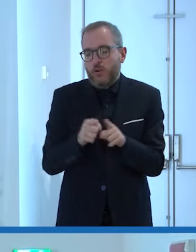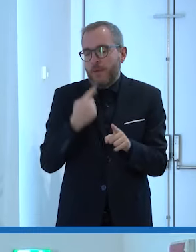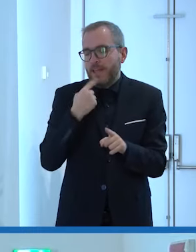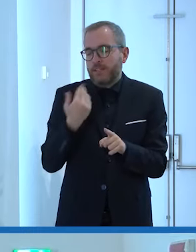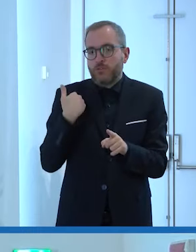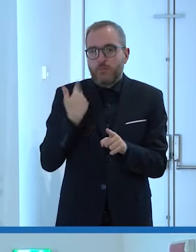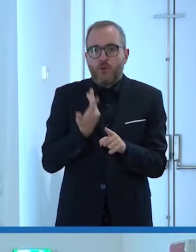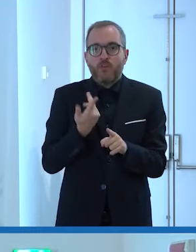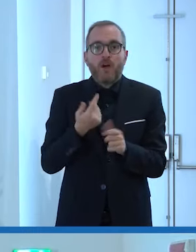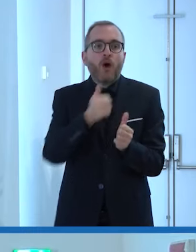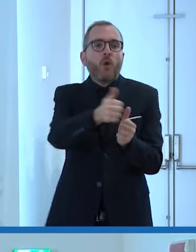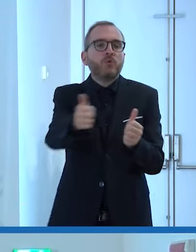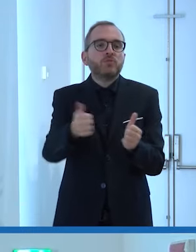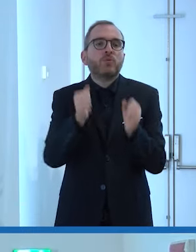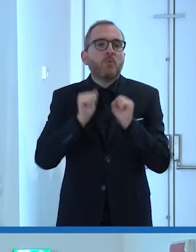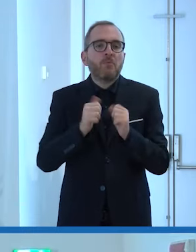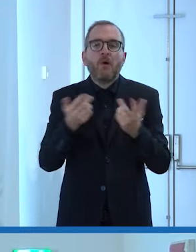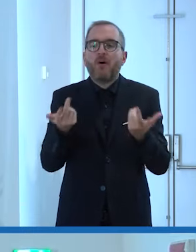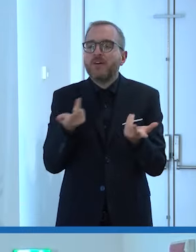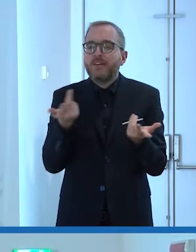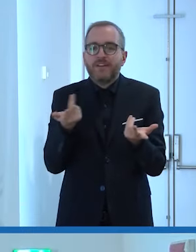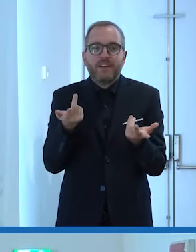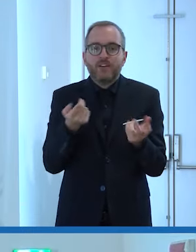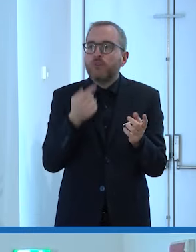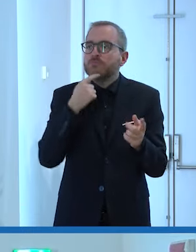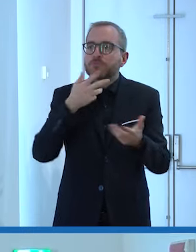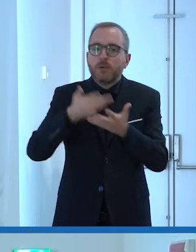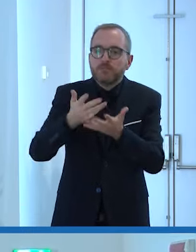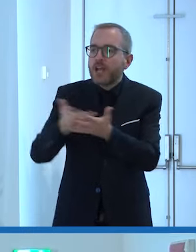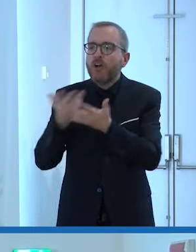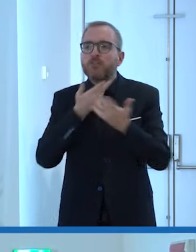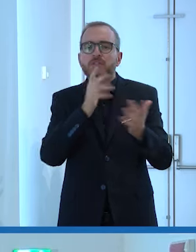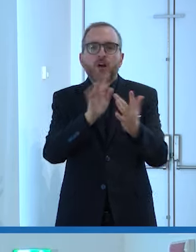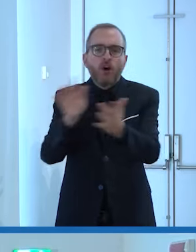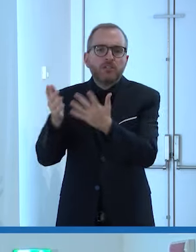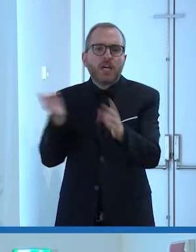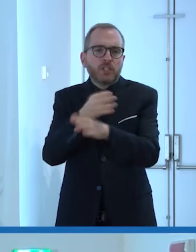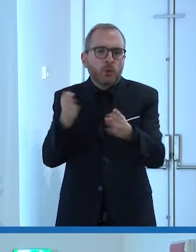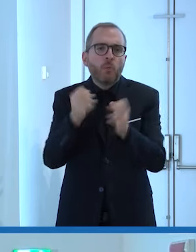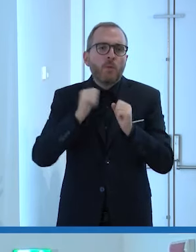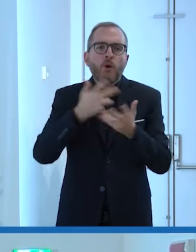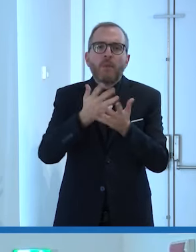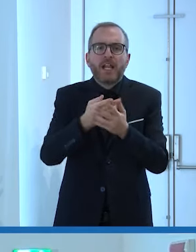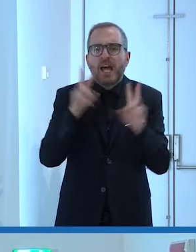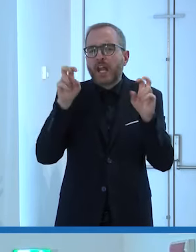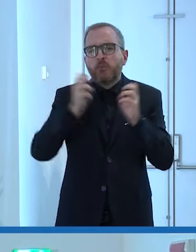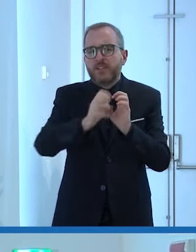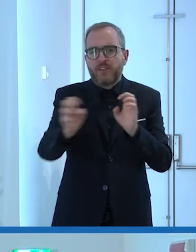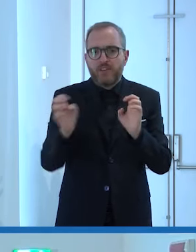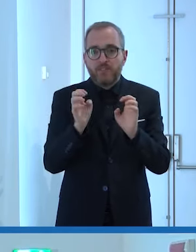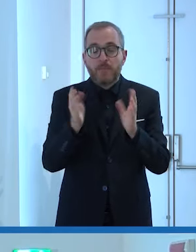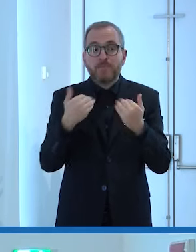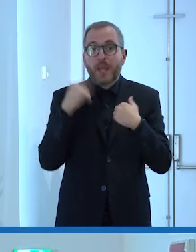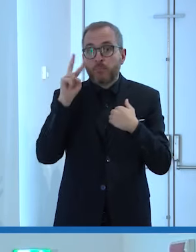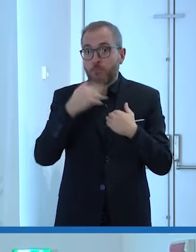persona può mettersi in contatto con chiunque e dire qualunque cosa dal mio punto di